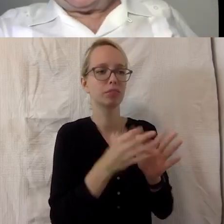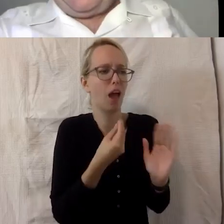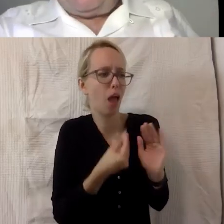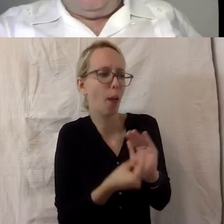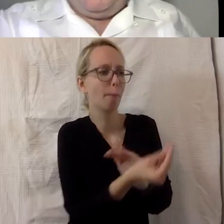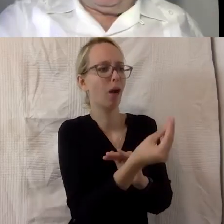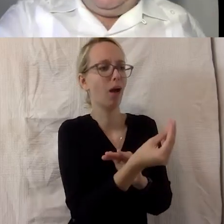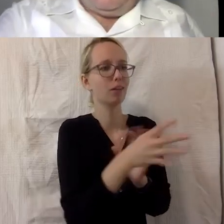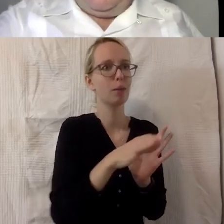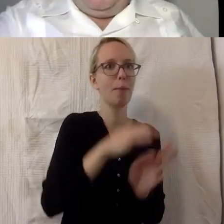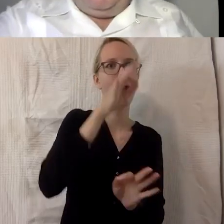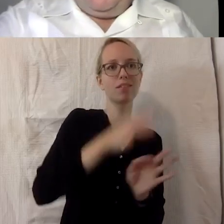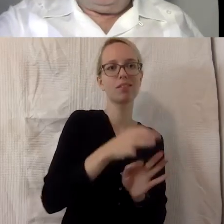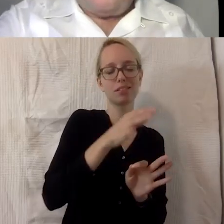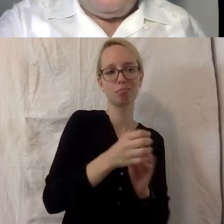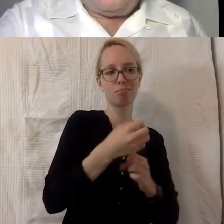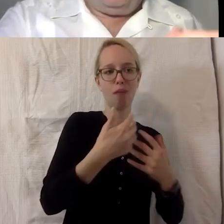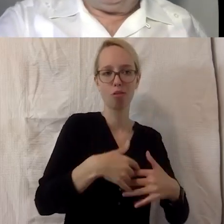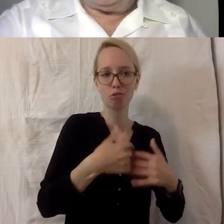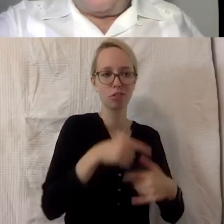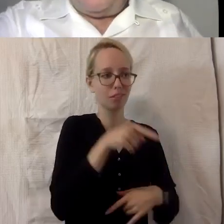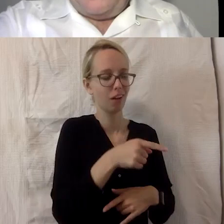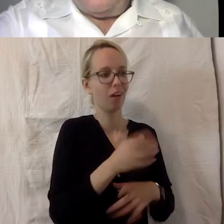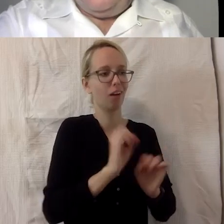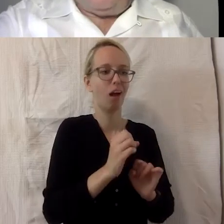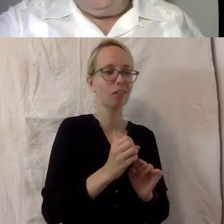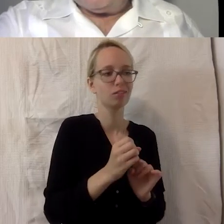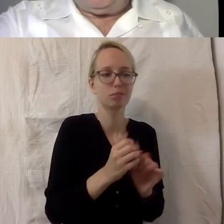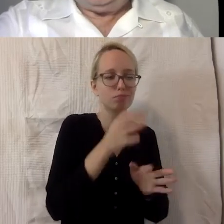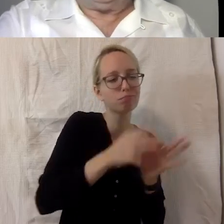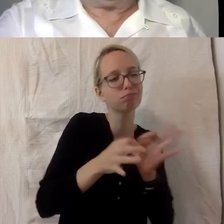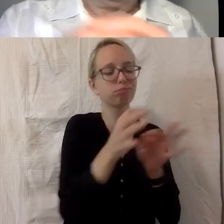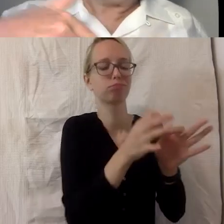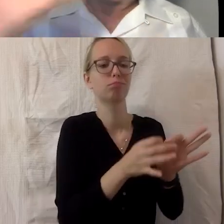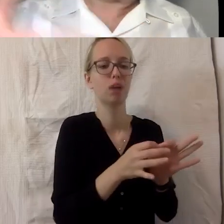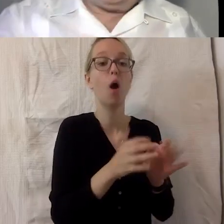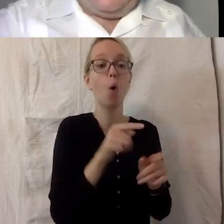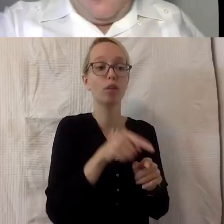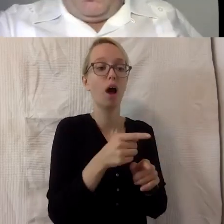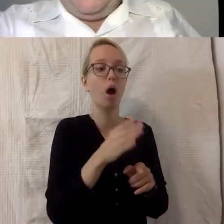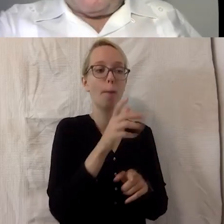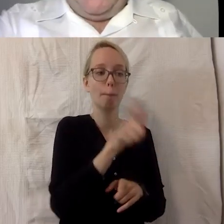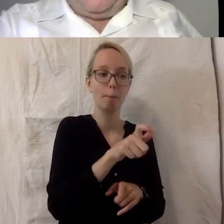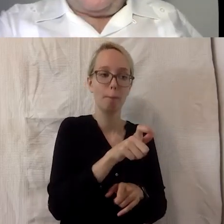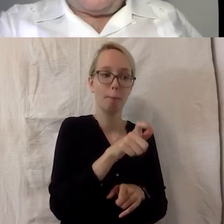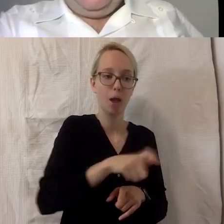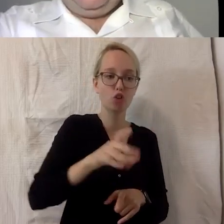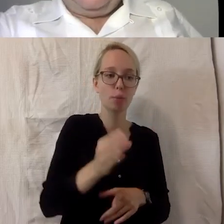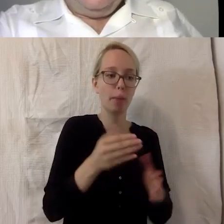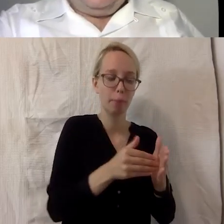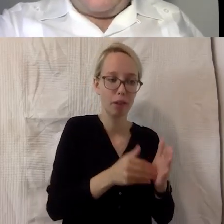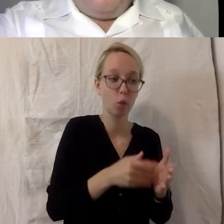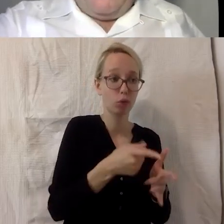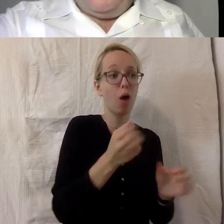Empathie-Messgerät zum Beispiel etc. Und natürlich arbeiten dort auch eine ganze Reihe von Menschen mit Behinderung, die eben dann in den Dialog einsteigen. Das ist das